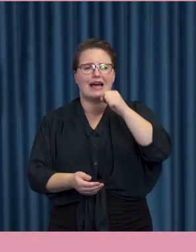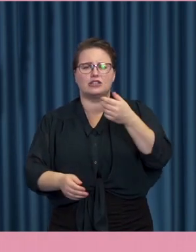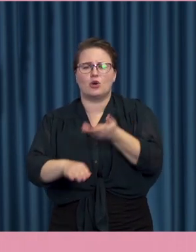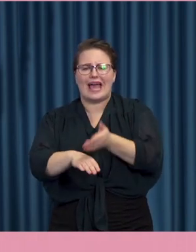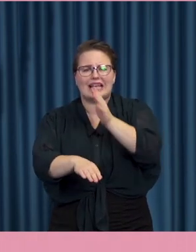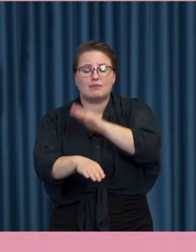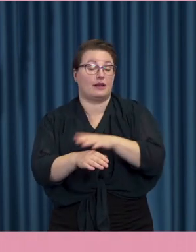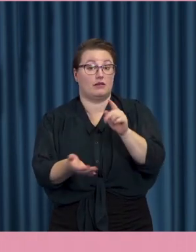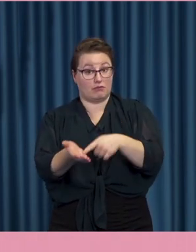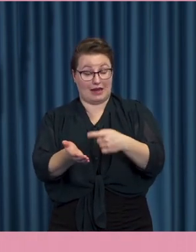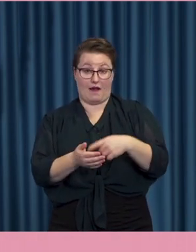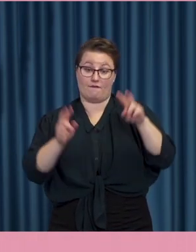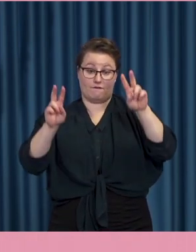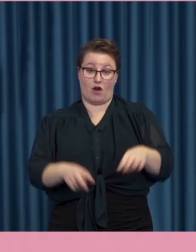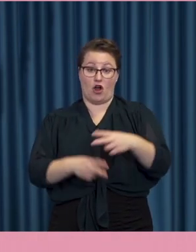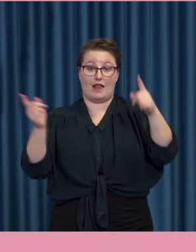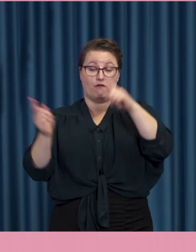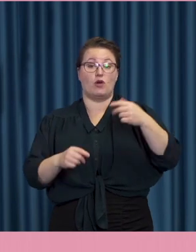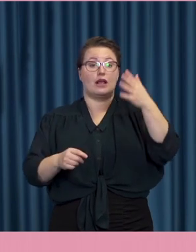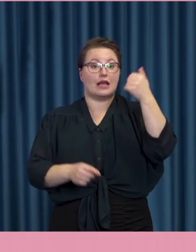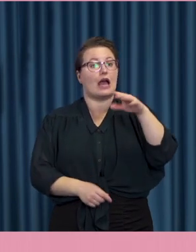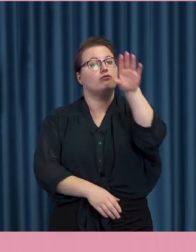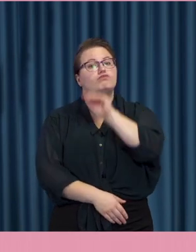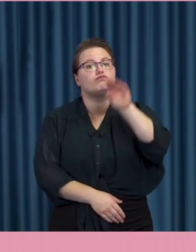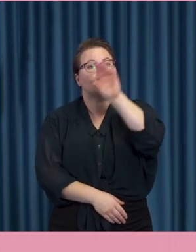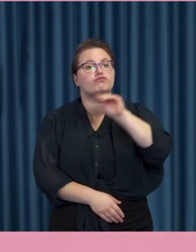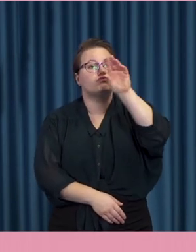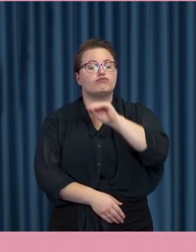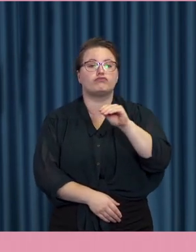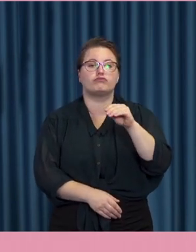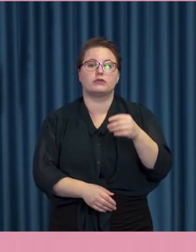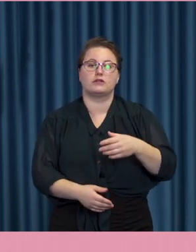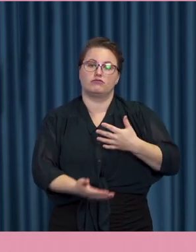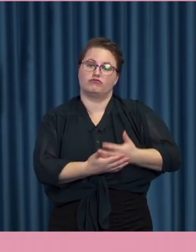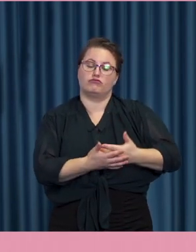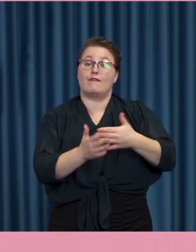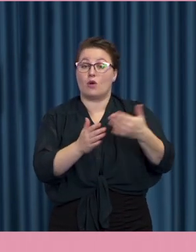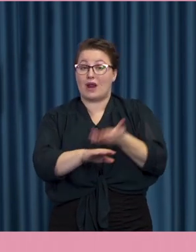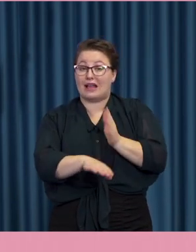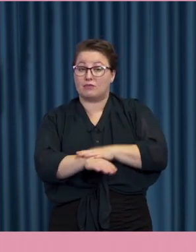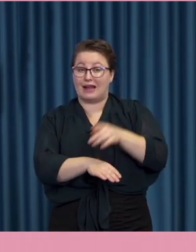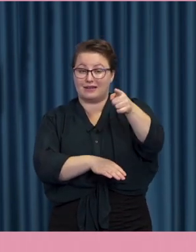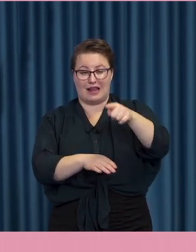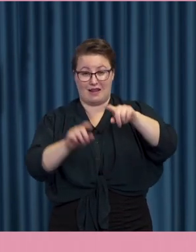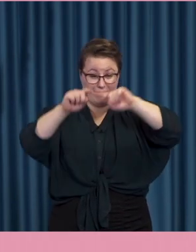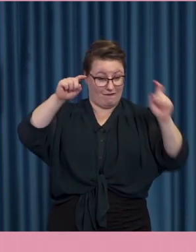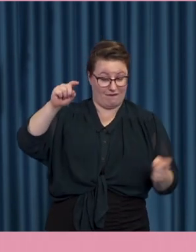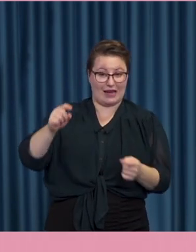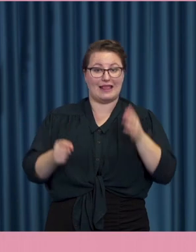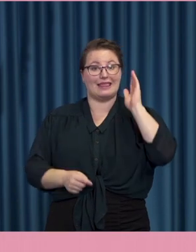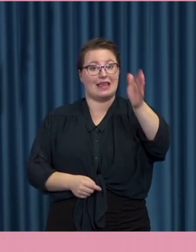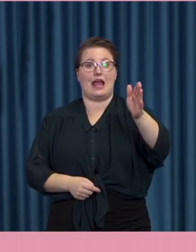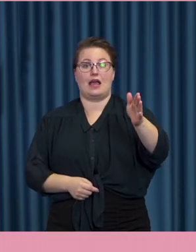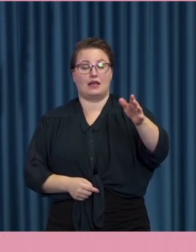Vanligt folk kan ju ta till sig uttalanden från expertis runt om i hela världen direkt. Och använda det